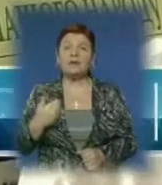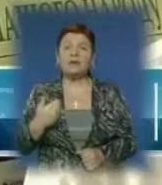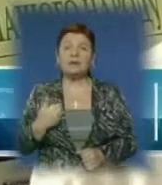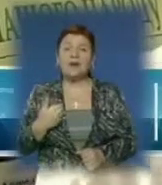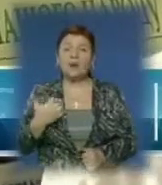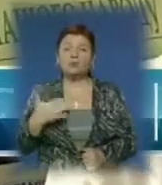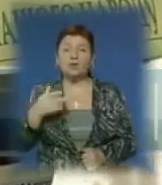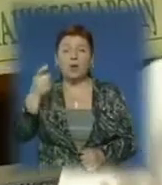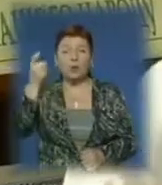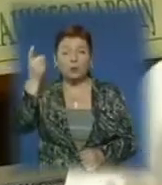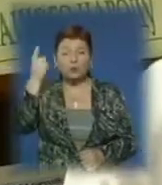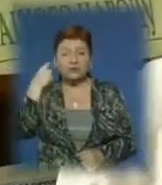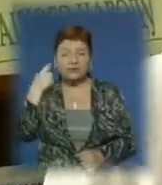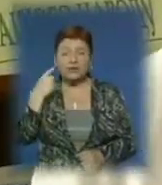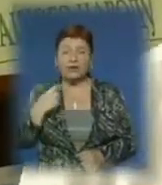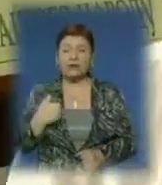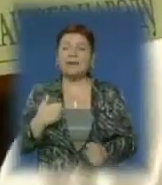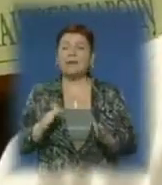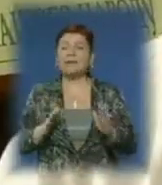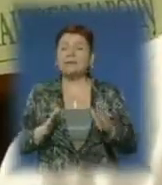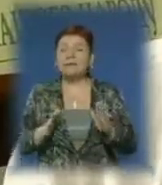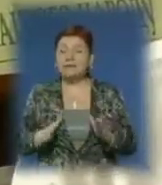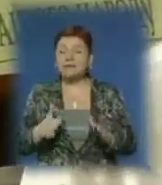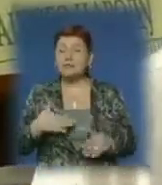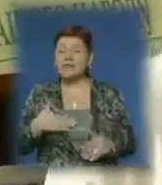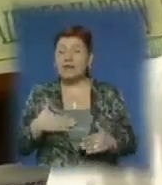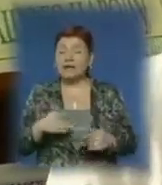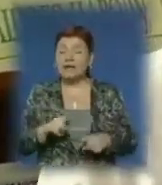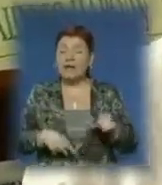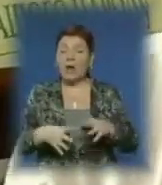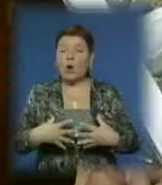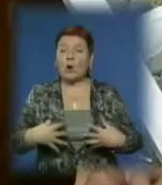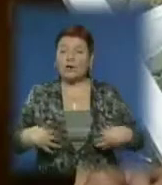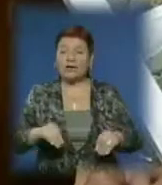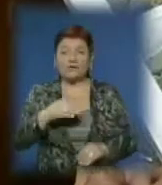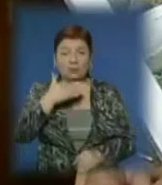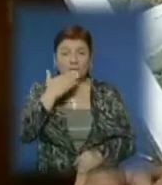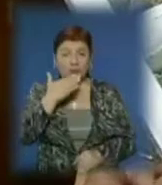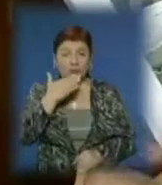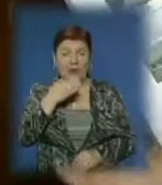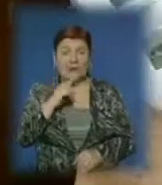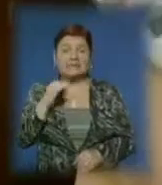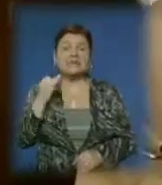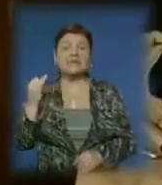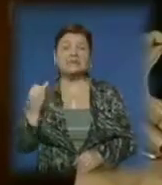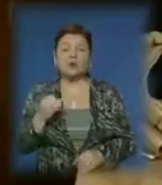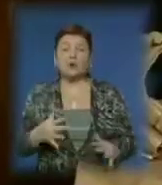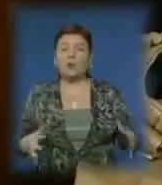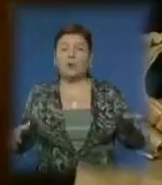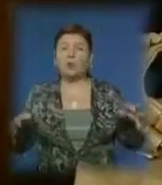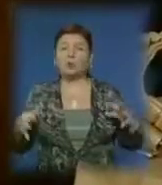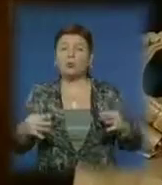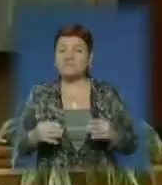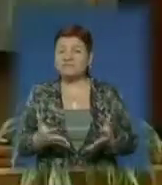сумніву, жити в Теводари не тільки з моєї родини, а з інших родин в Ужгород. За видання історії гуртом взялися